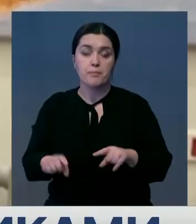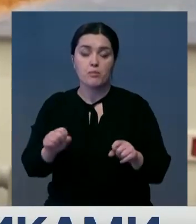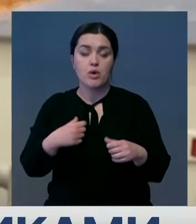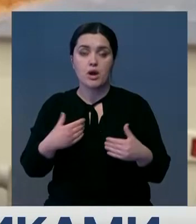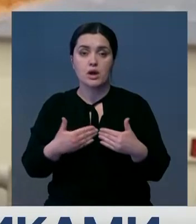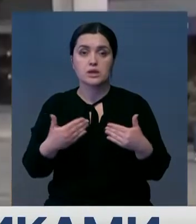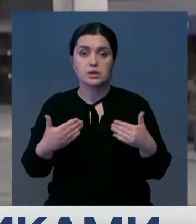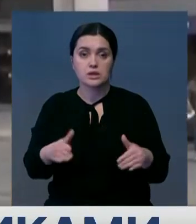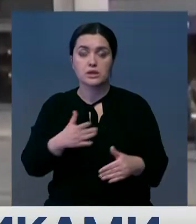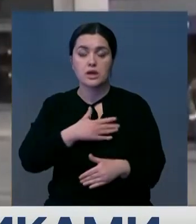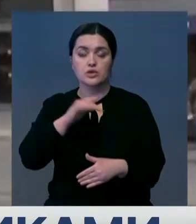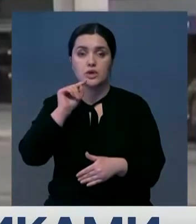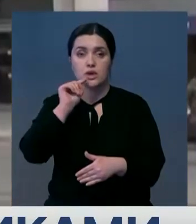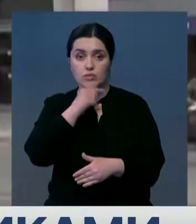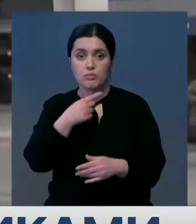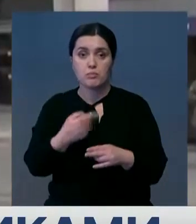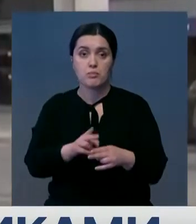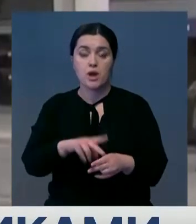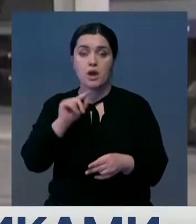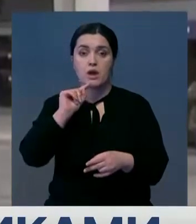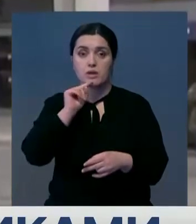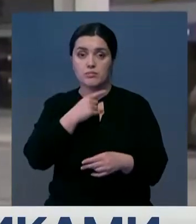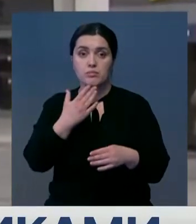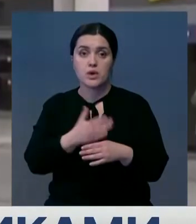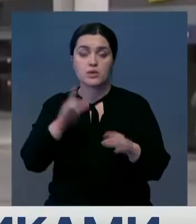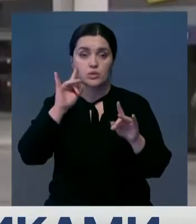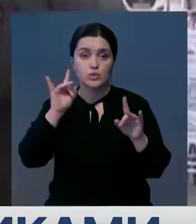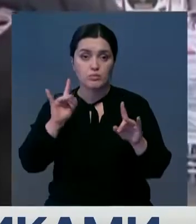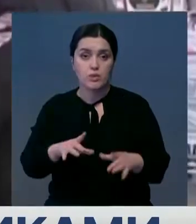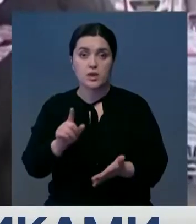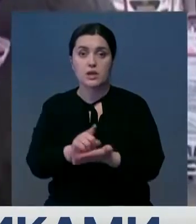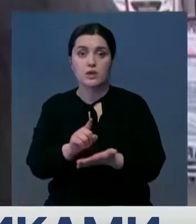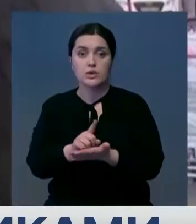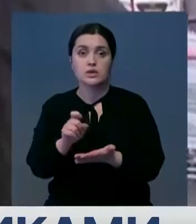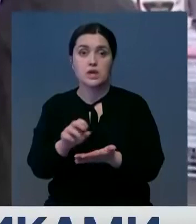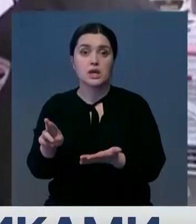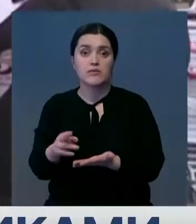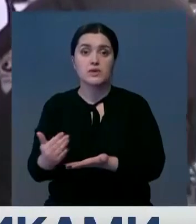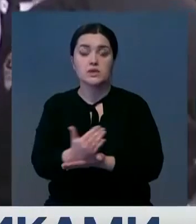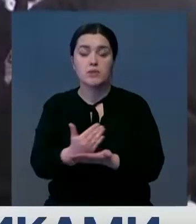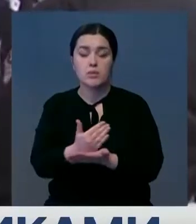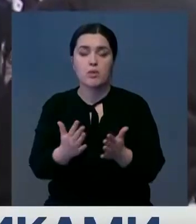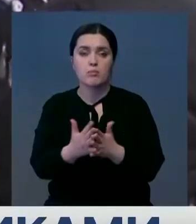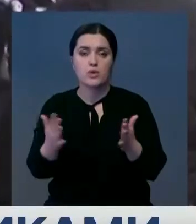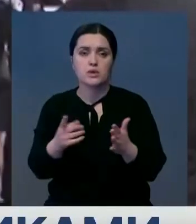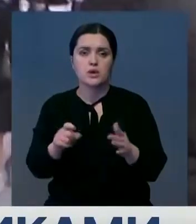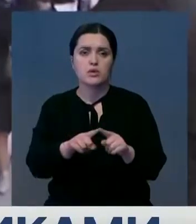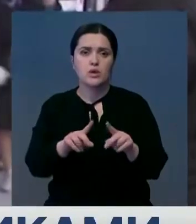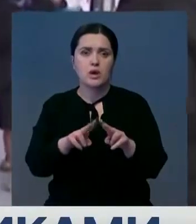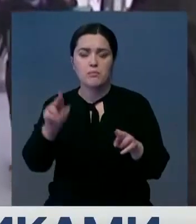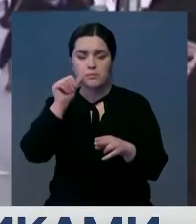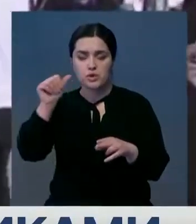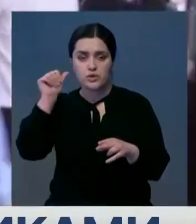нашу экономику. А вот экономика преподнесла сюрприз. Налогов за январь 2021-го собрали гораздо больше, чем за тот же месяц